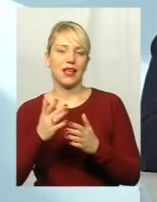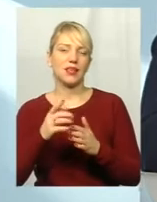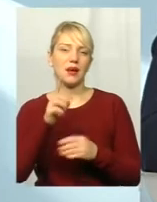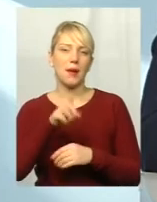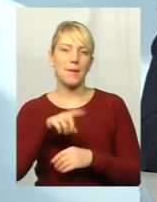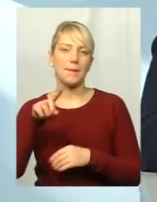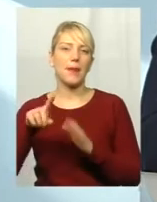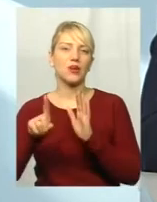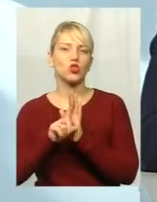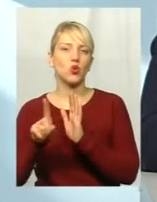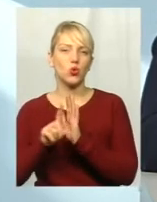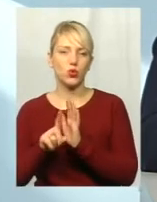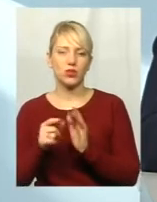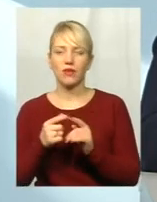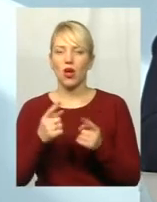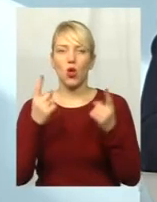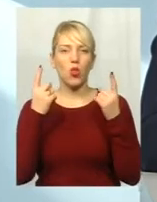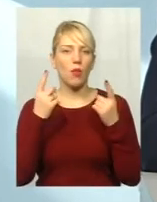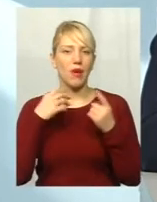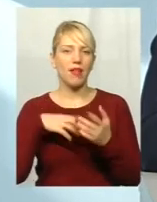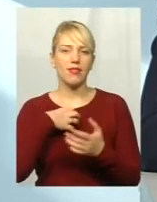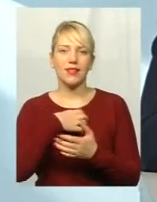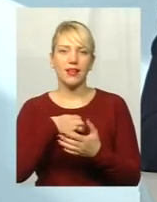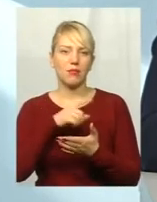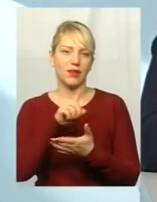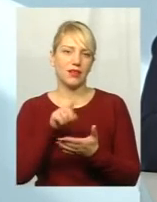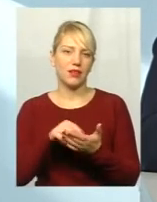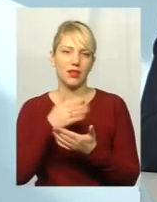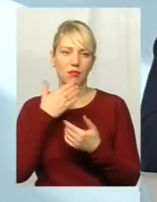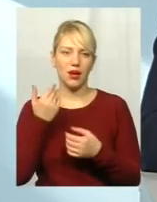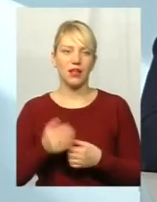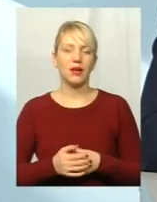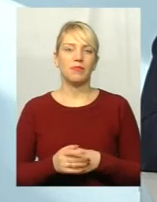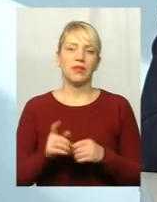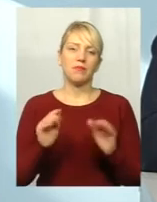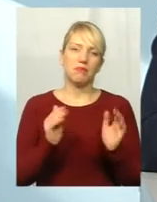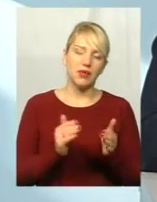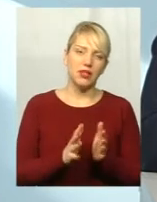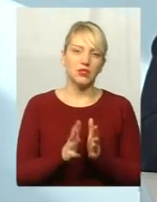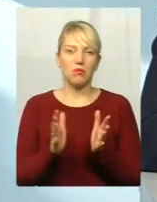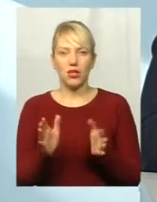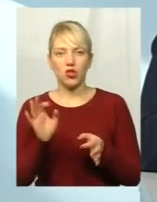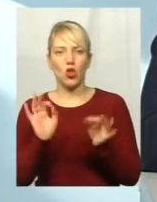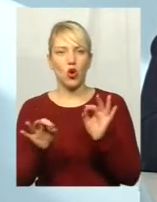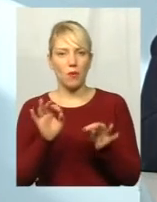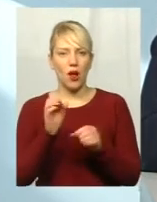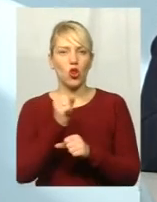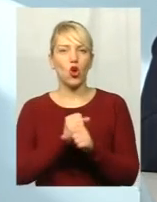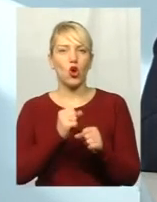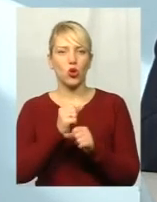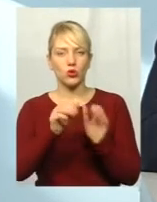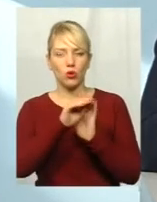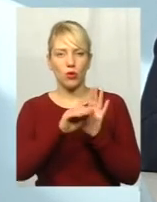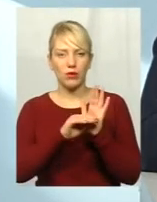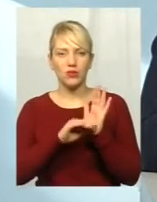По суті, транспортна мережа вона більш-менш нормально розроблена, враховані